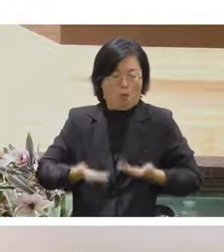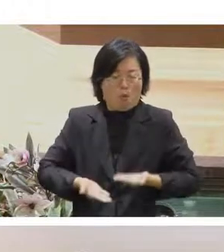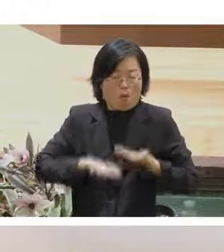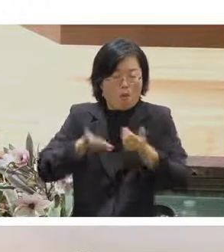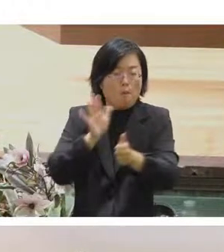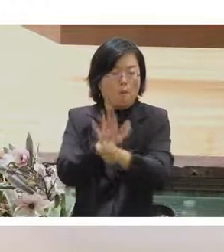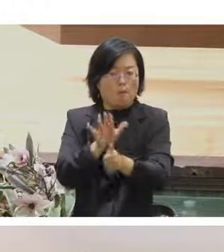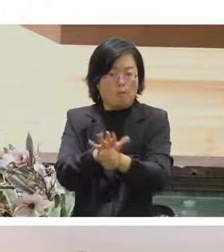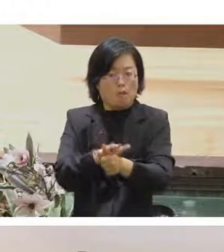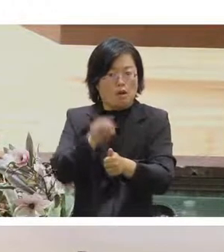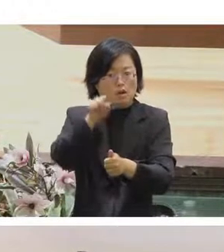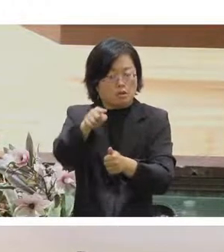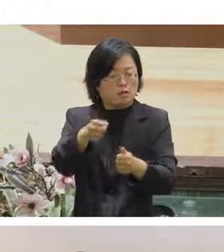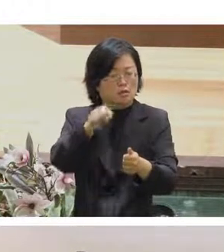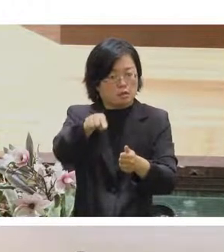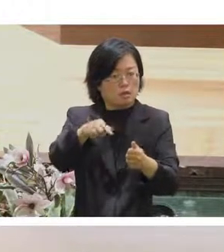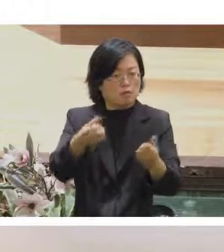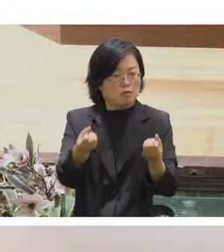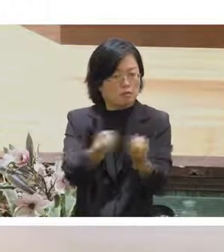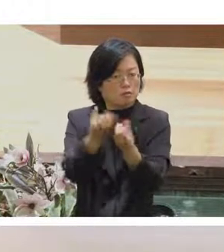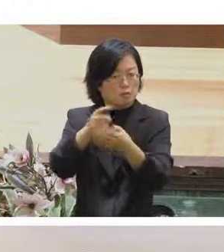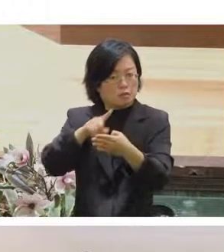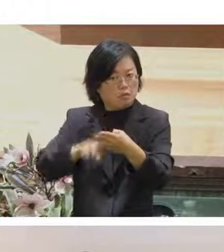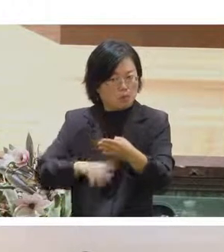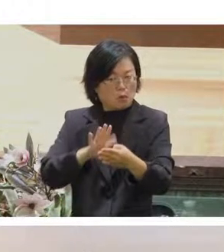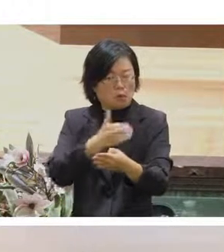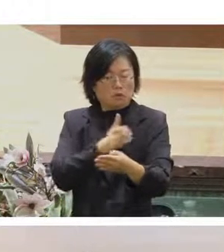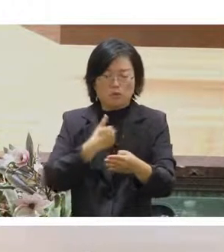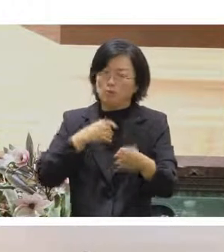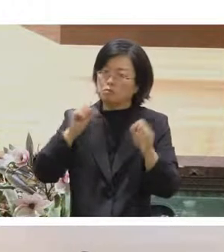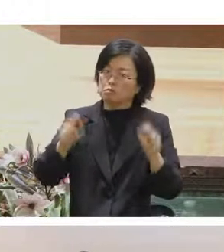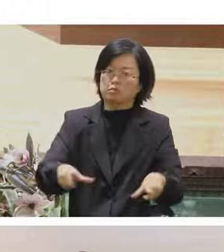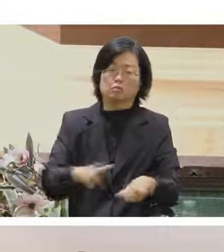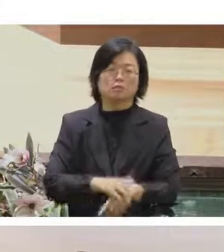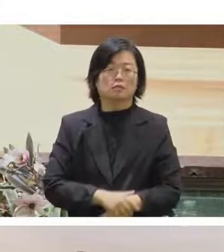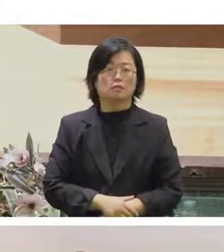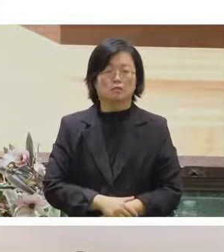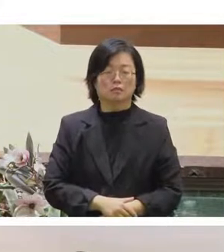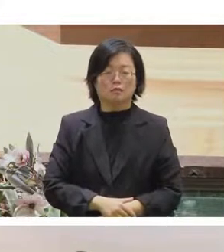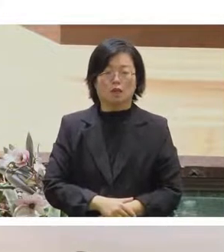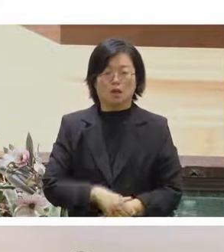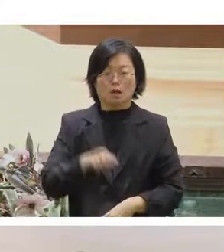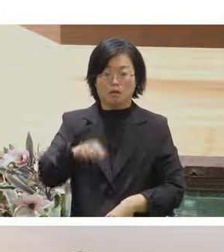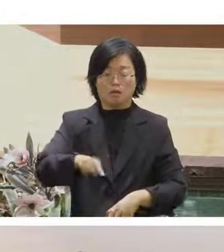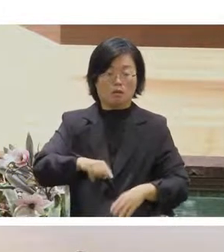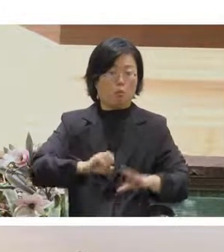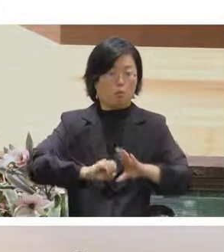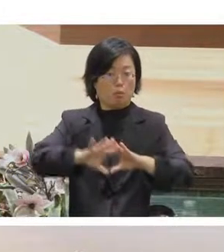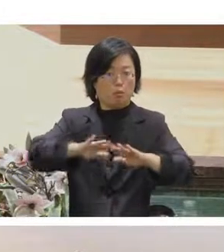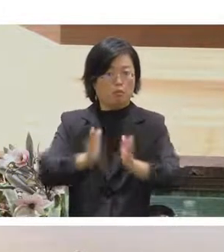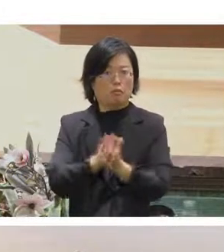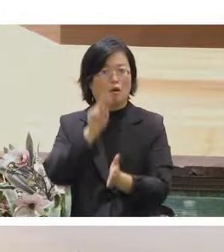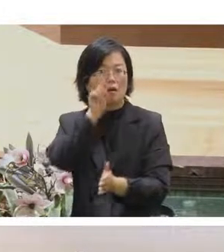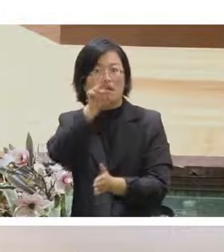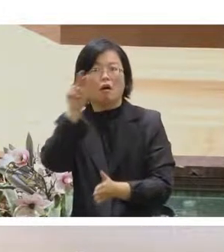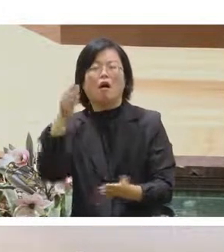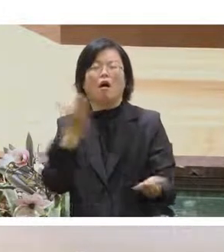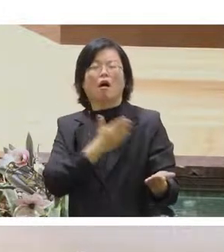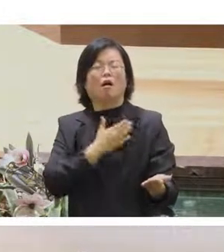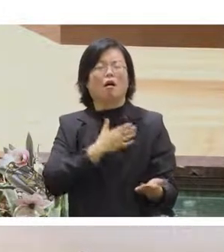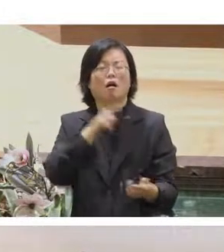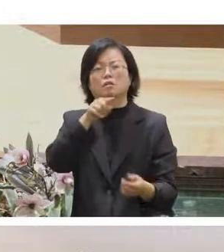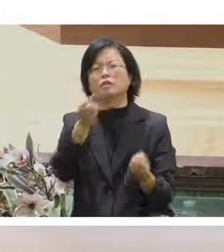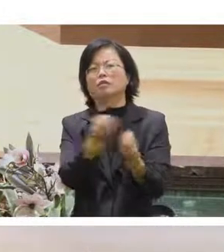一個直接的認識就是我在直播上看到的事情我就知道是發生什麼事情了然後我共同參與然後